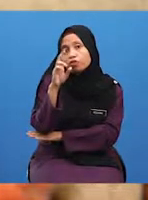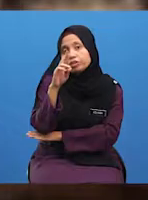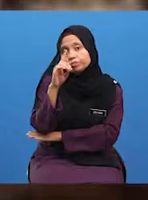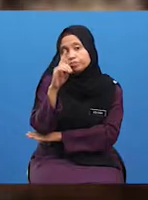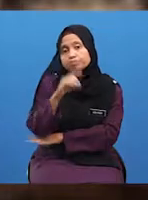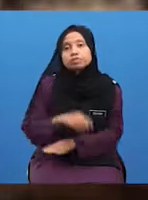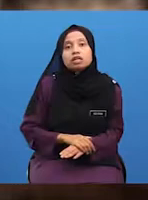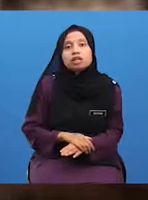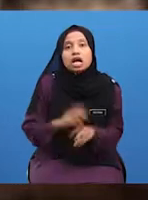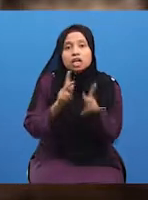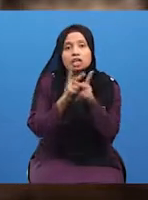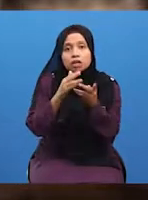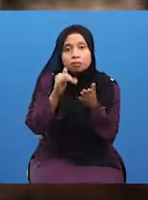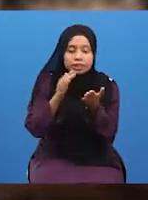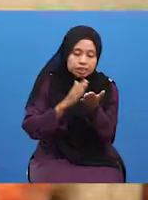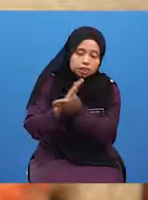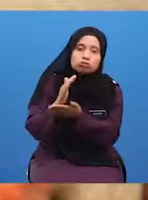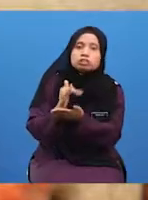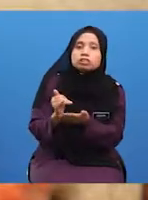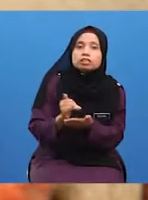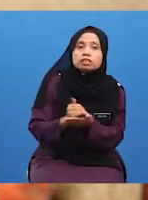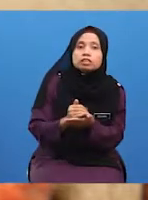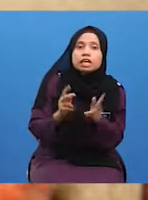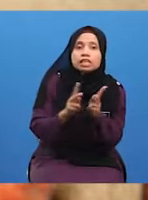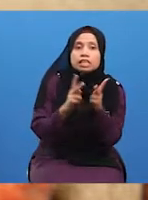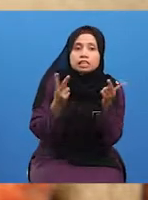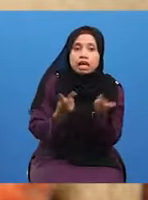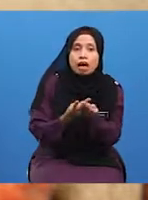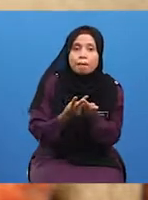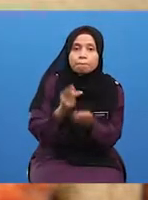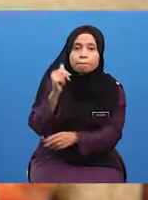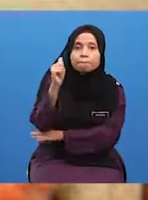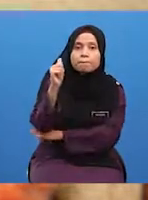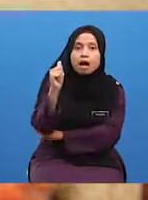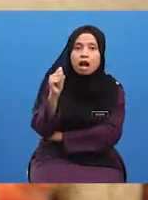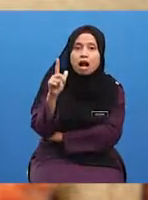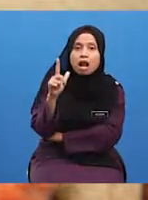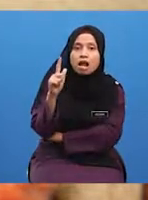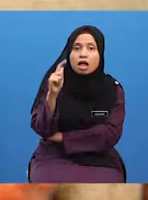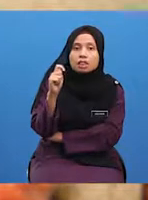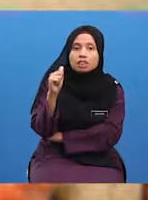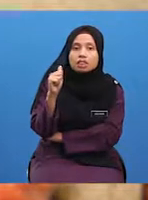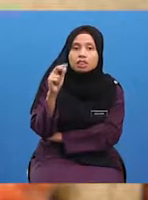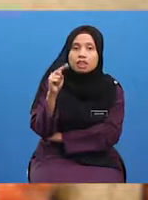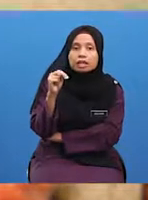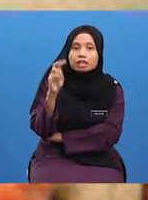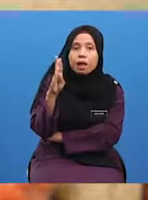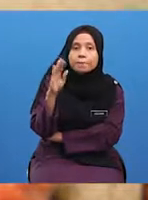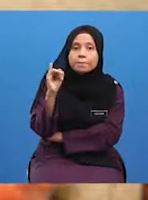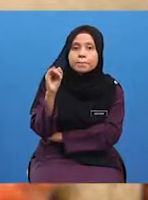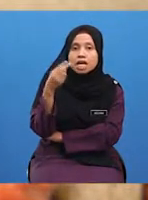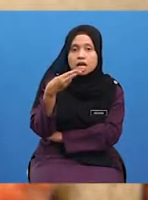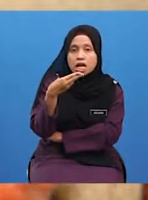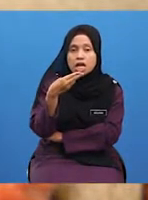kitab yang seterusnya ialah Kitab Al-Tanbih wa Al-Ishraf